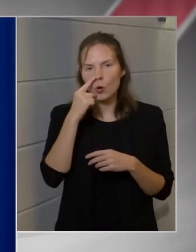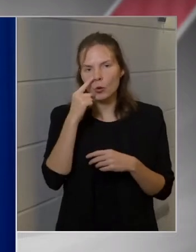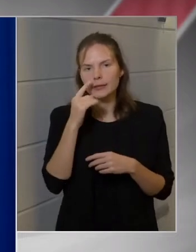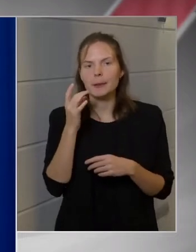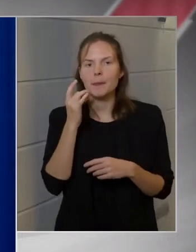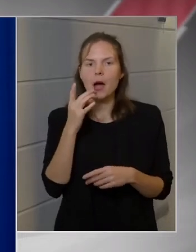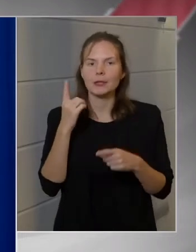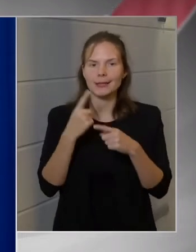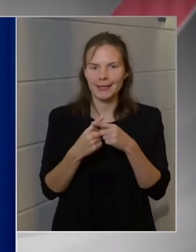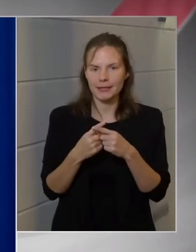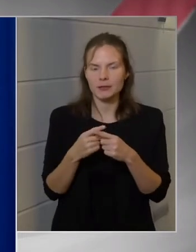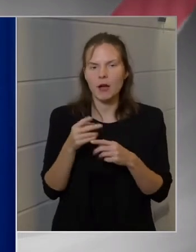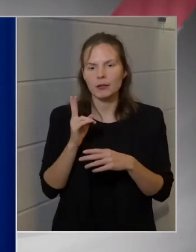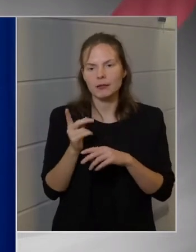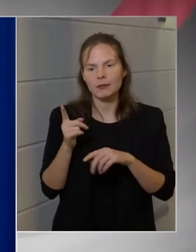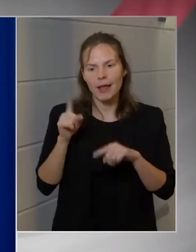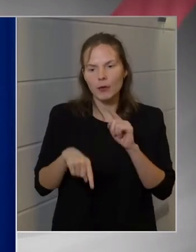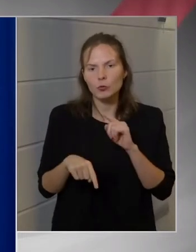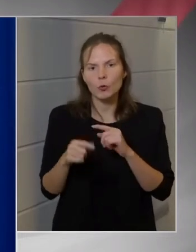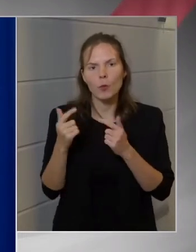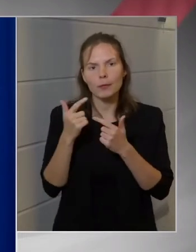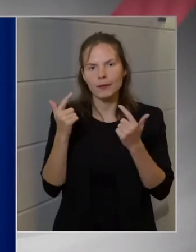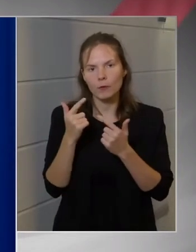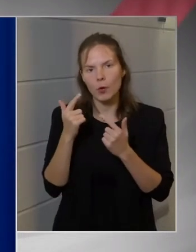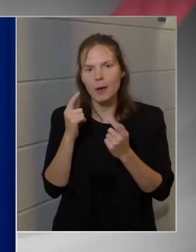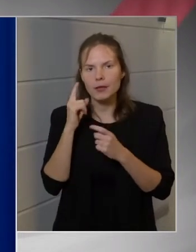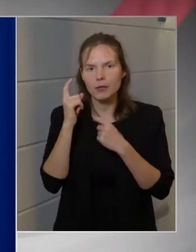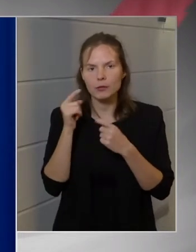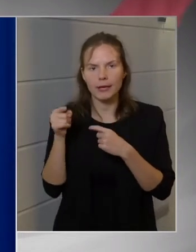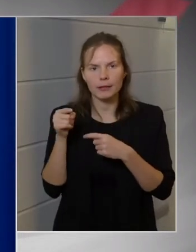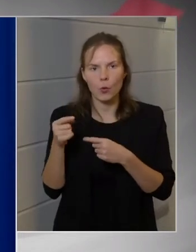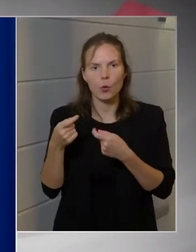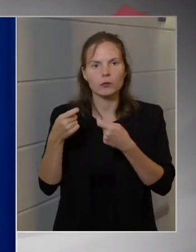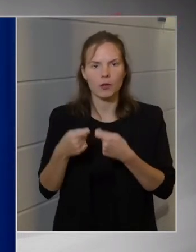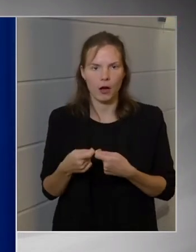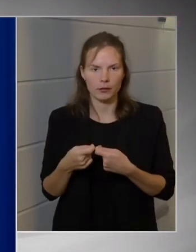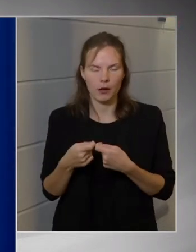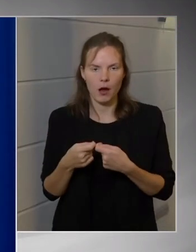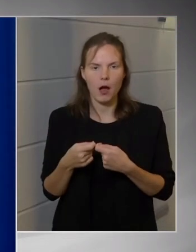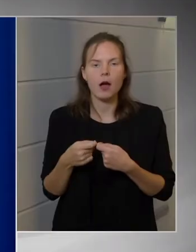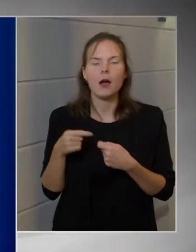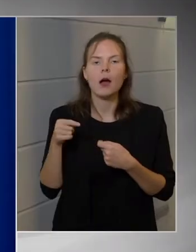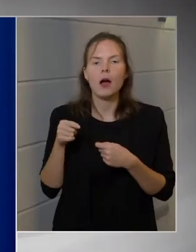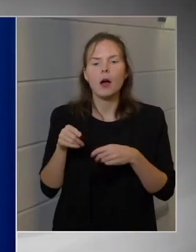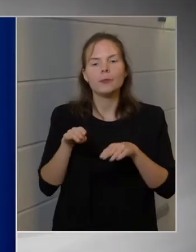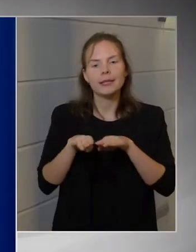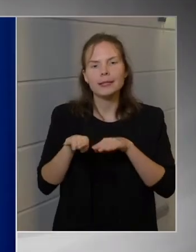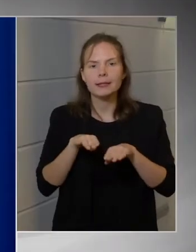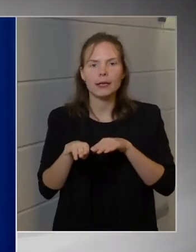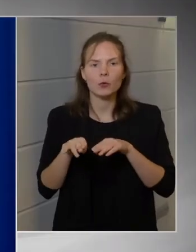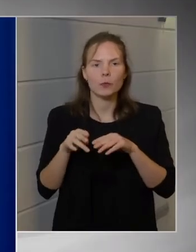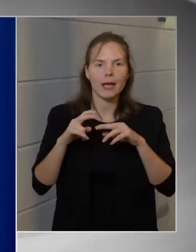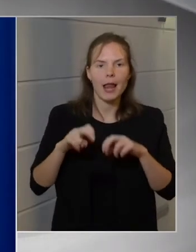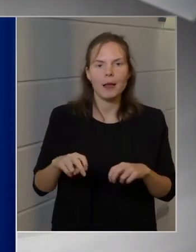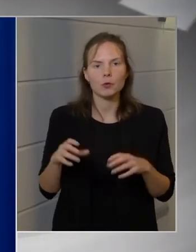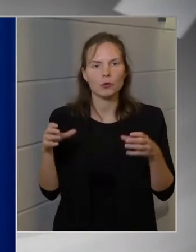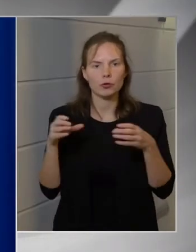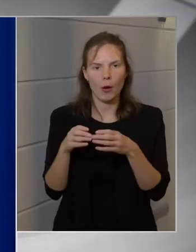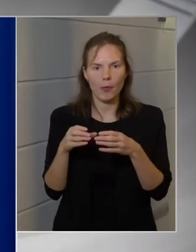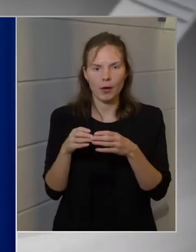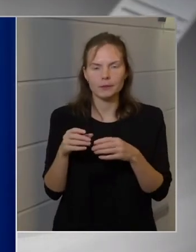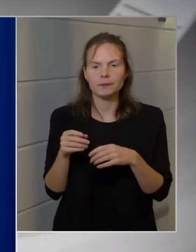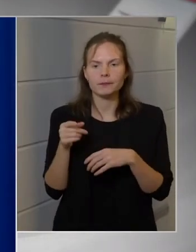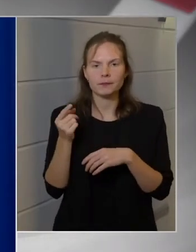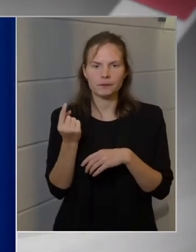Beatrix, aki a legutóbbi információk szerint tagja ennek a minisztériumi elemző csapatnak, ő azt